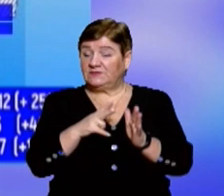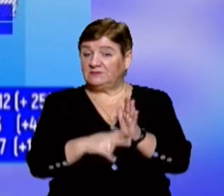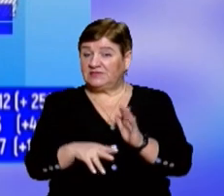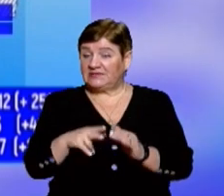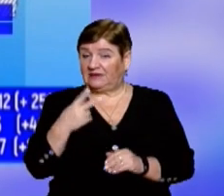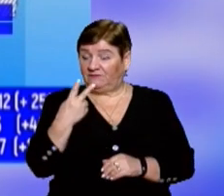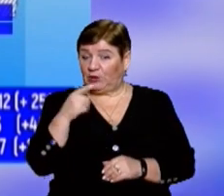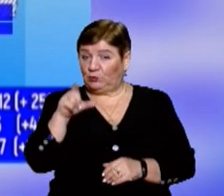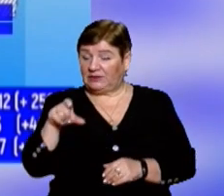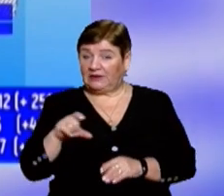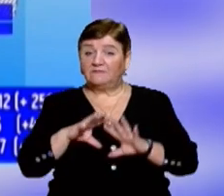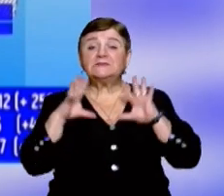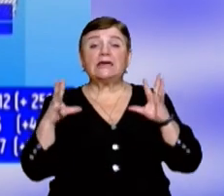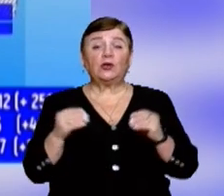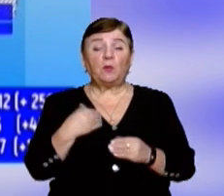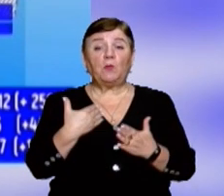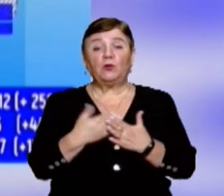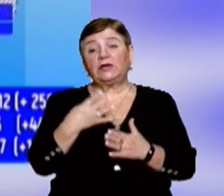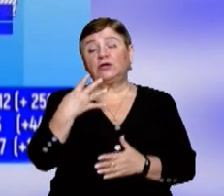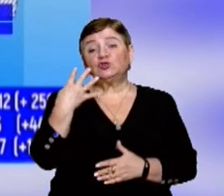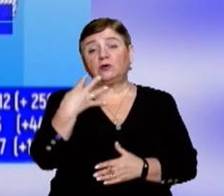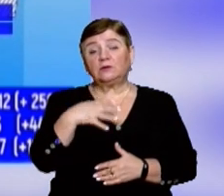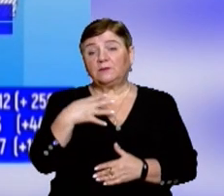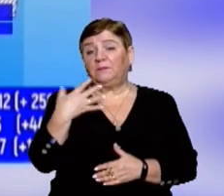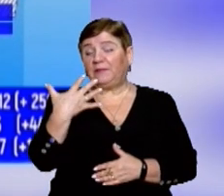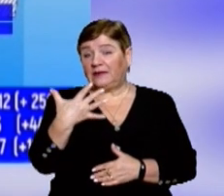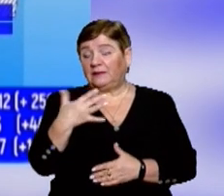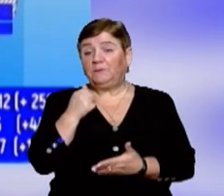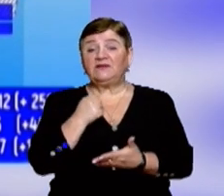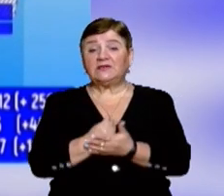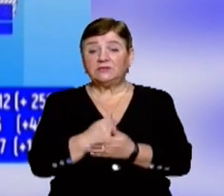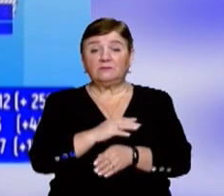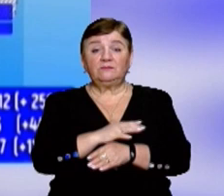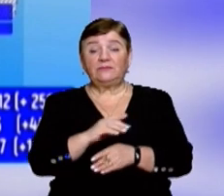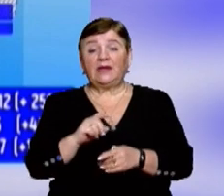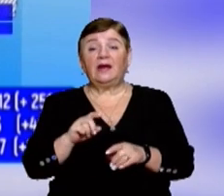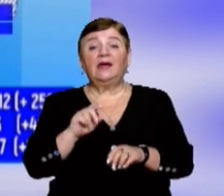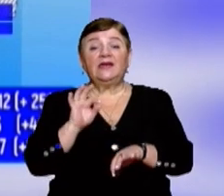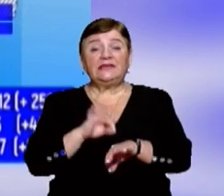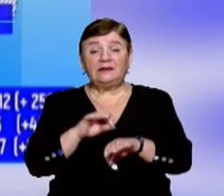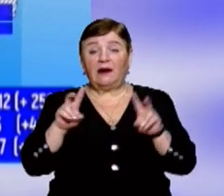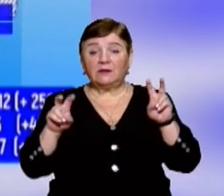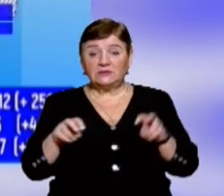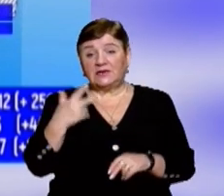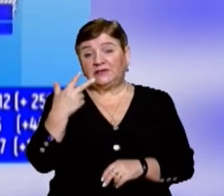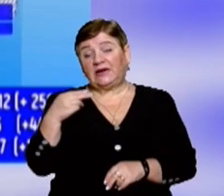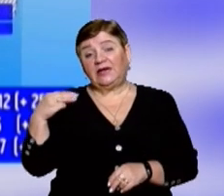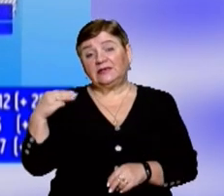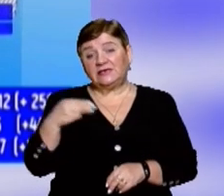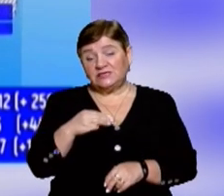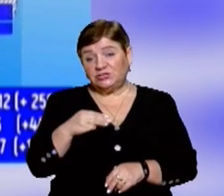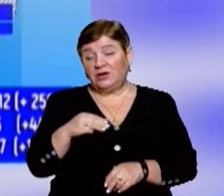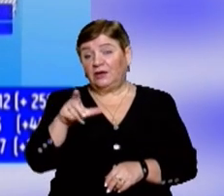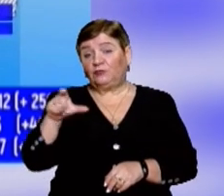людини. Загалом маємо понад 145,5 тисяч підтверджених діагнозів. З них 3023